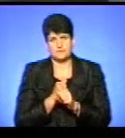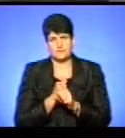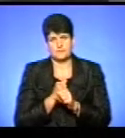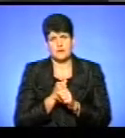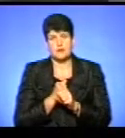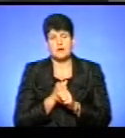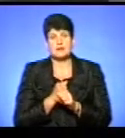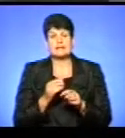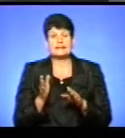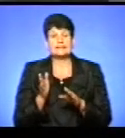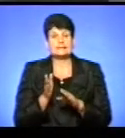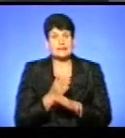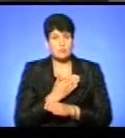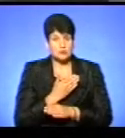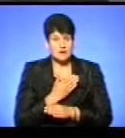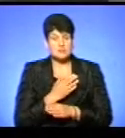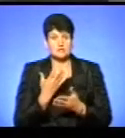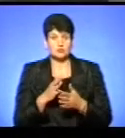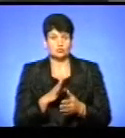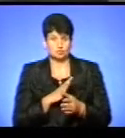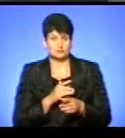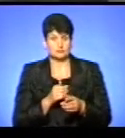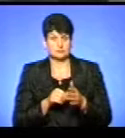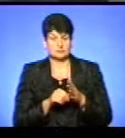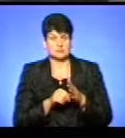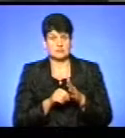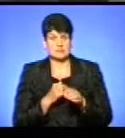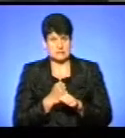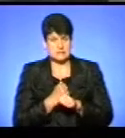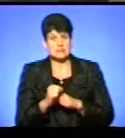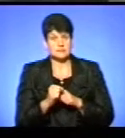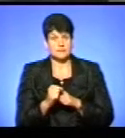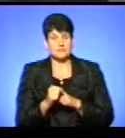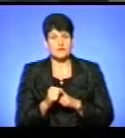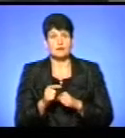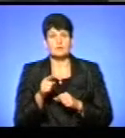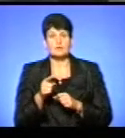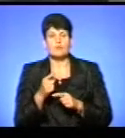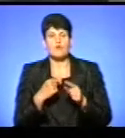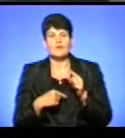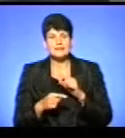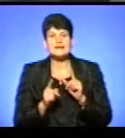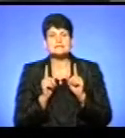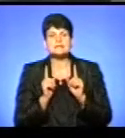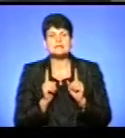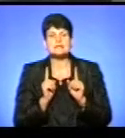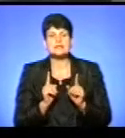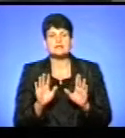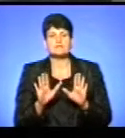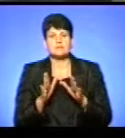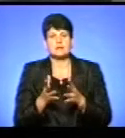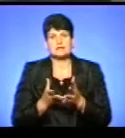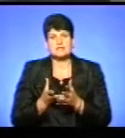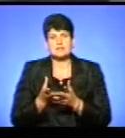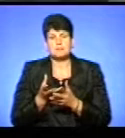демонтаж, якщо він відбувся примусово, він повертається об'єкт тільки після компенсації